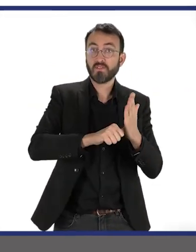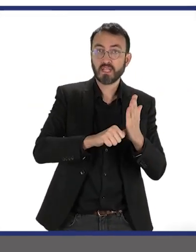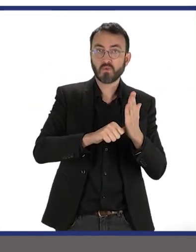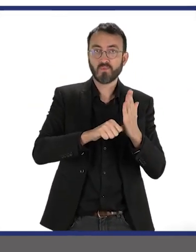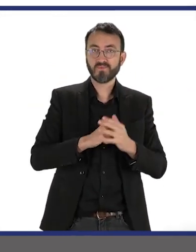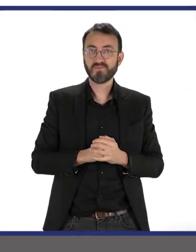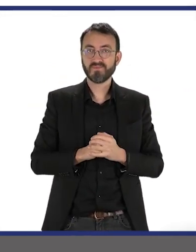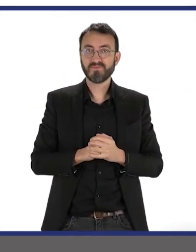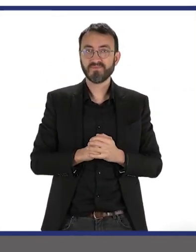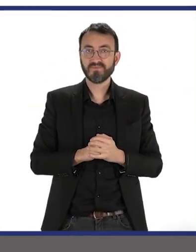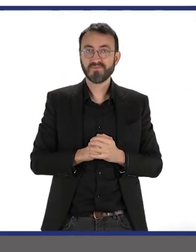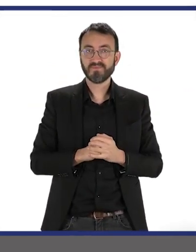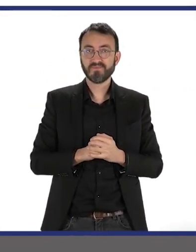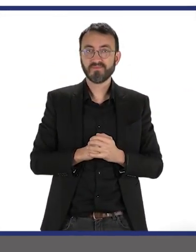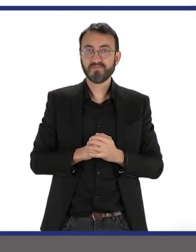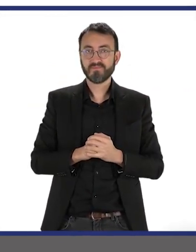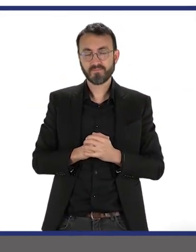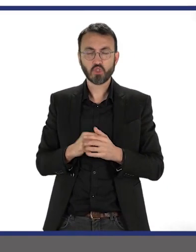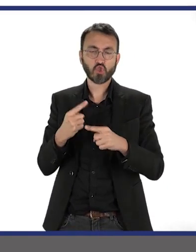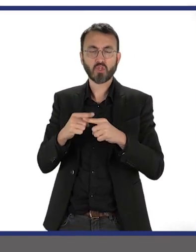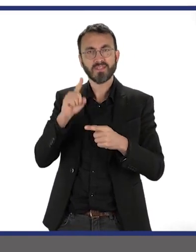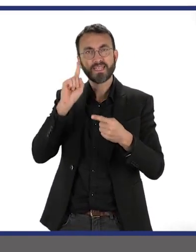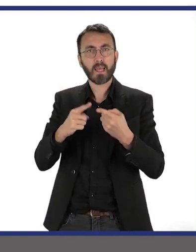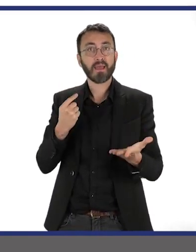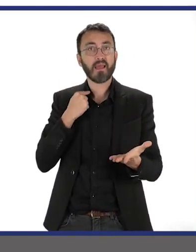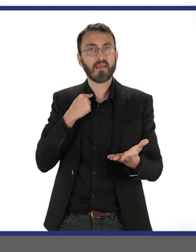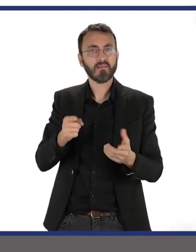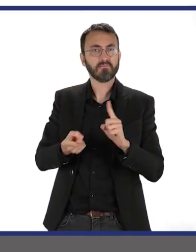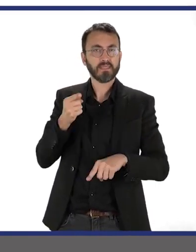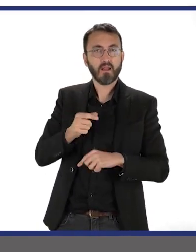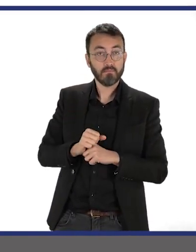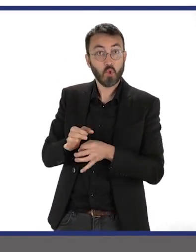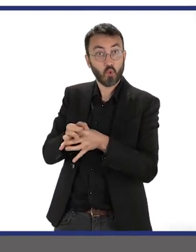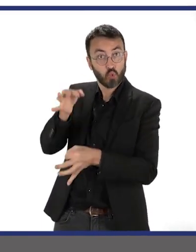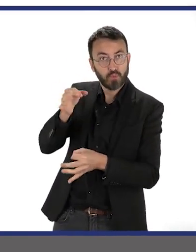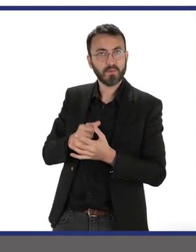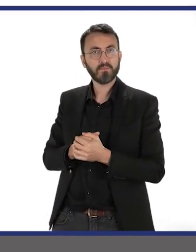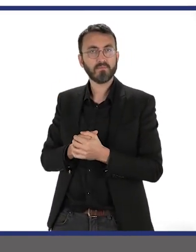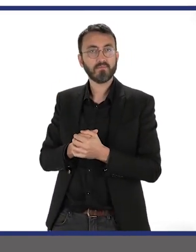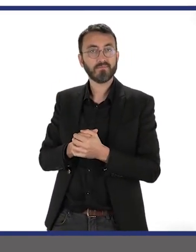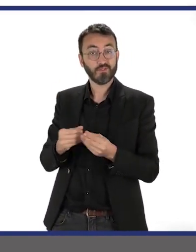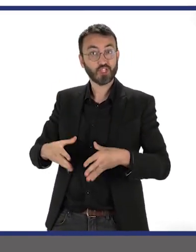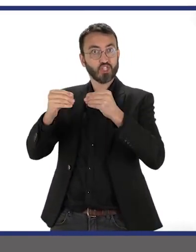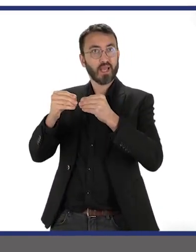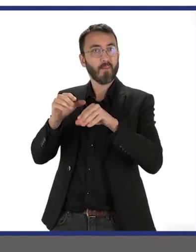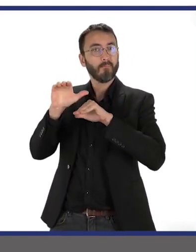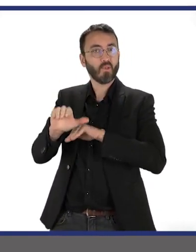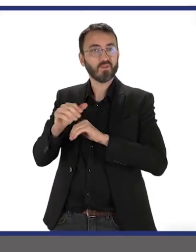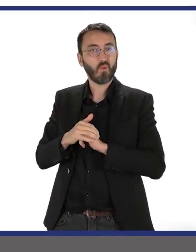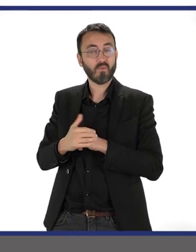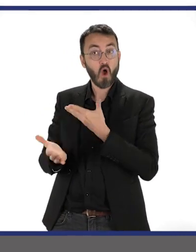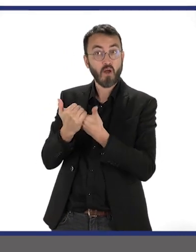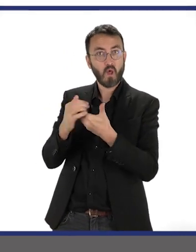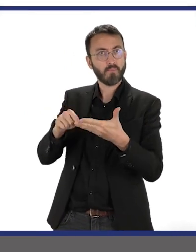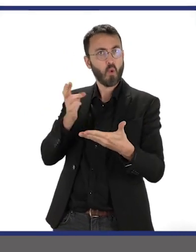la fiche d'identification, le dispositif de recueil de sel, le tube de prélèvement, le sachet de